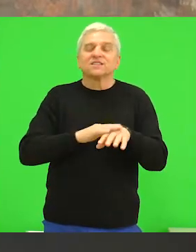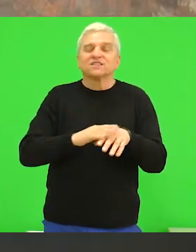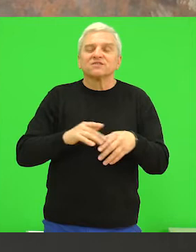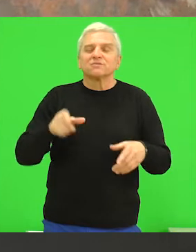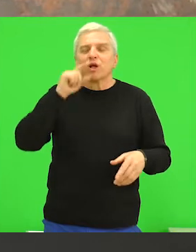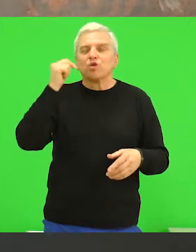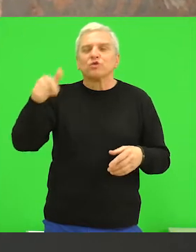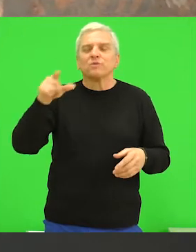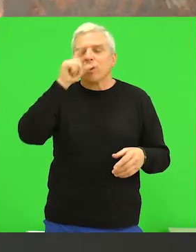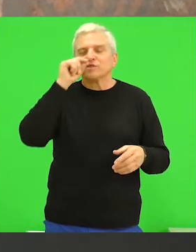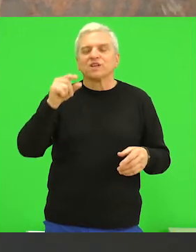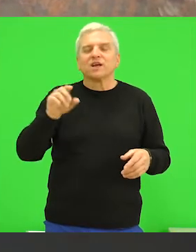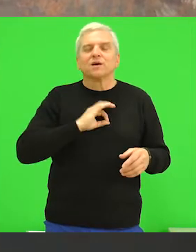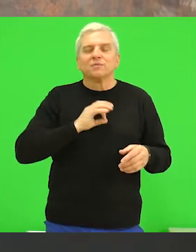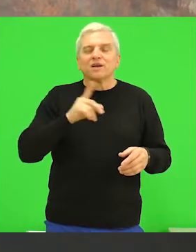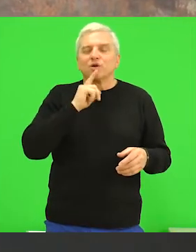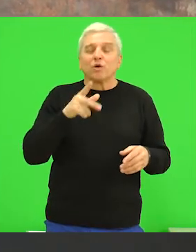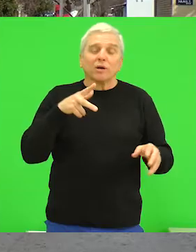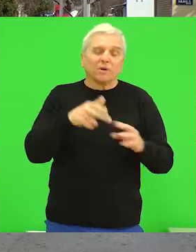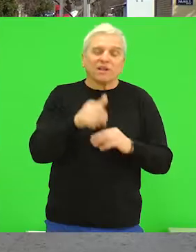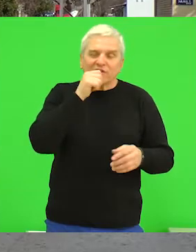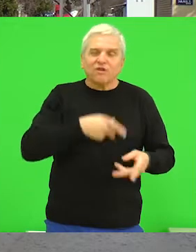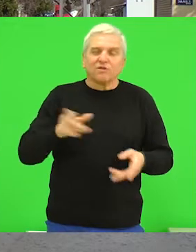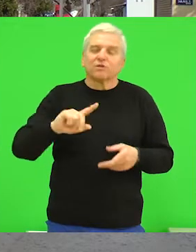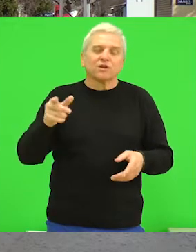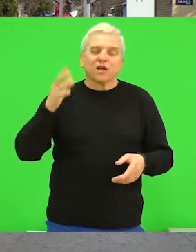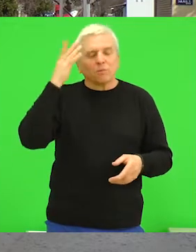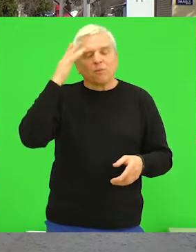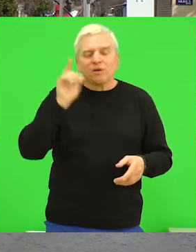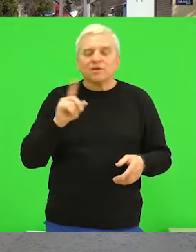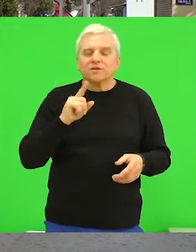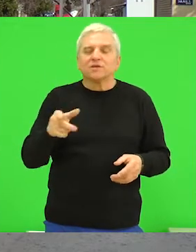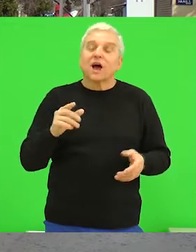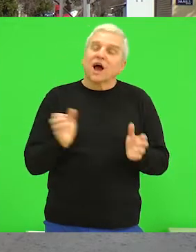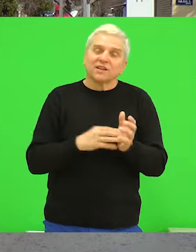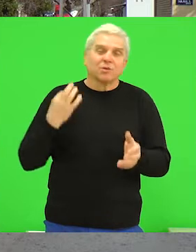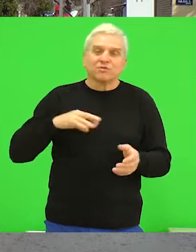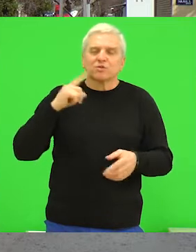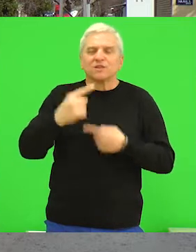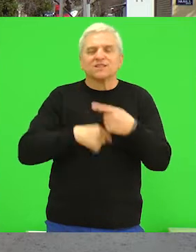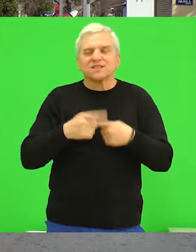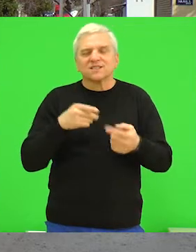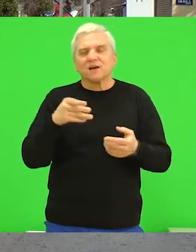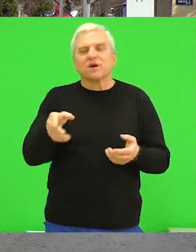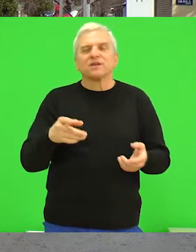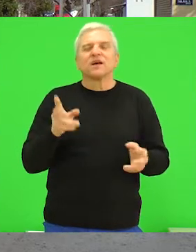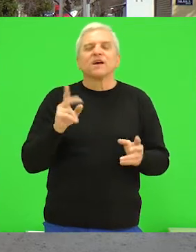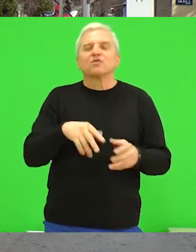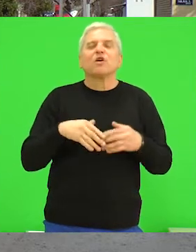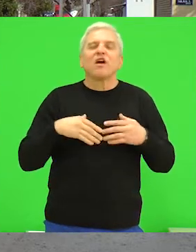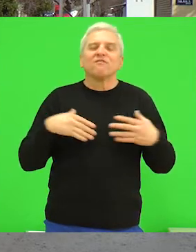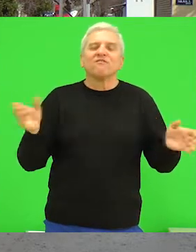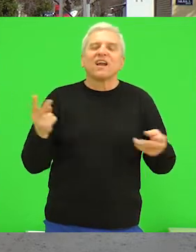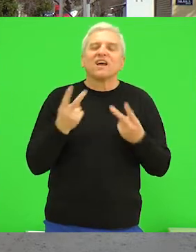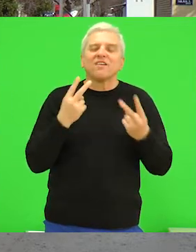se građanima Bečija zbog prekida vodosnaddevanja koje je vrlo nepopularno, ali je neophodno kako bi se ova veoma